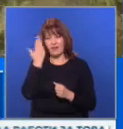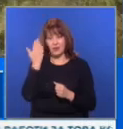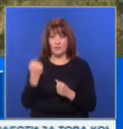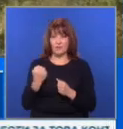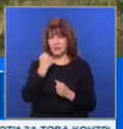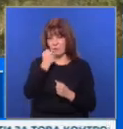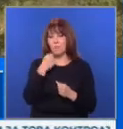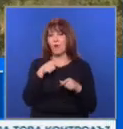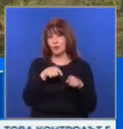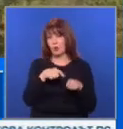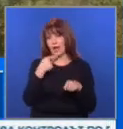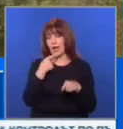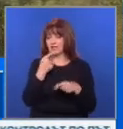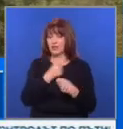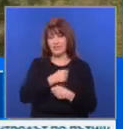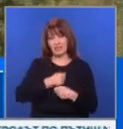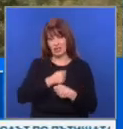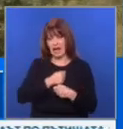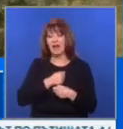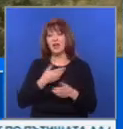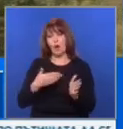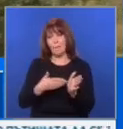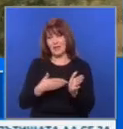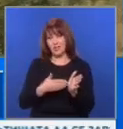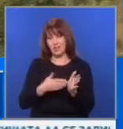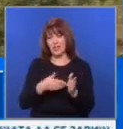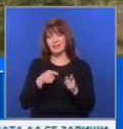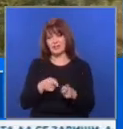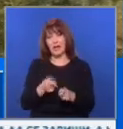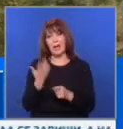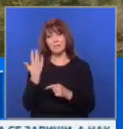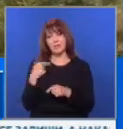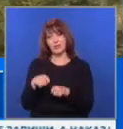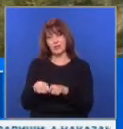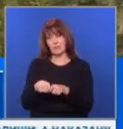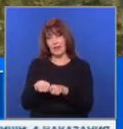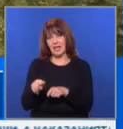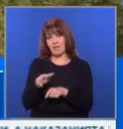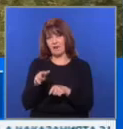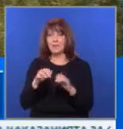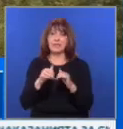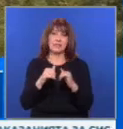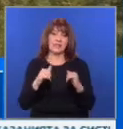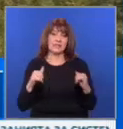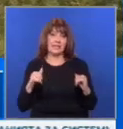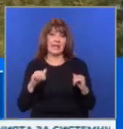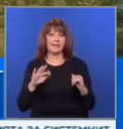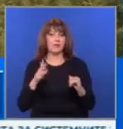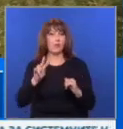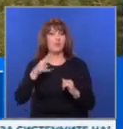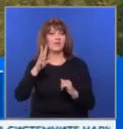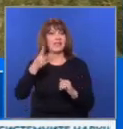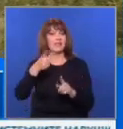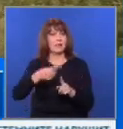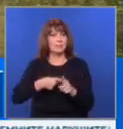побой. Той каза, че съжалява много, но и че причина за агресията му е била бившата му приятелка. Двамата са разделени от 2-3